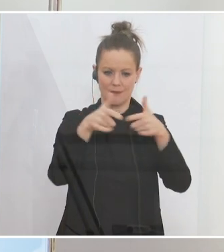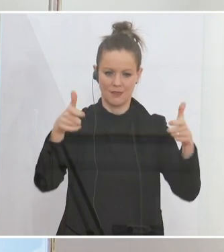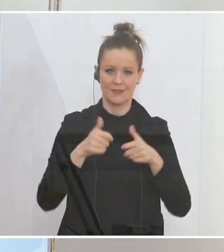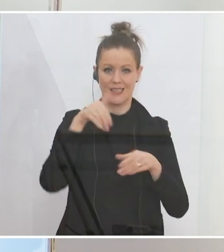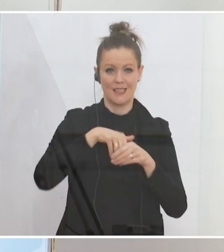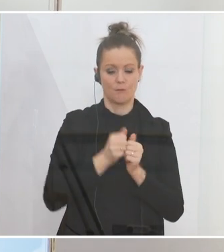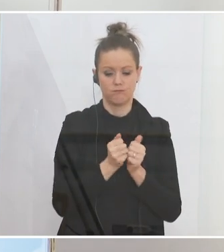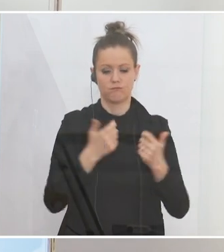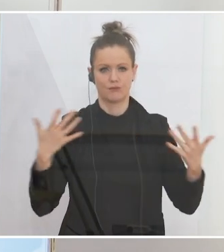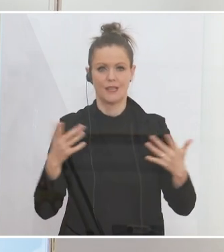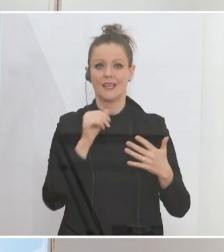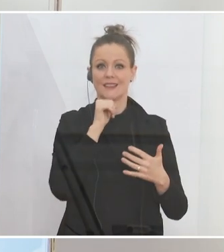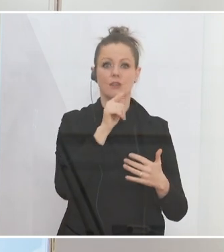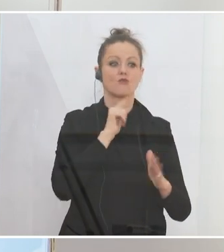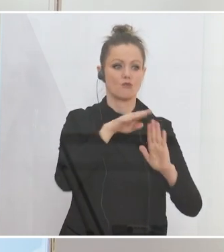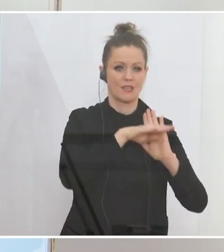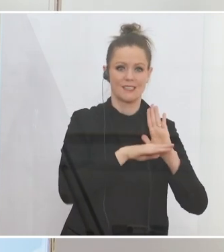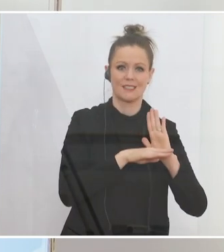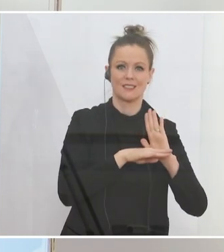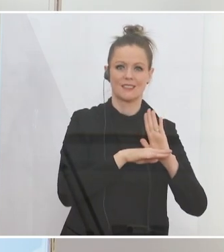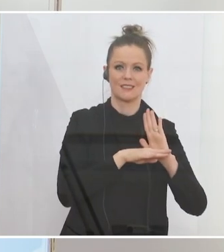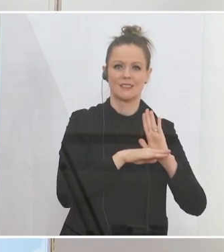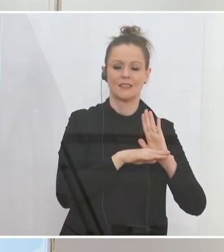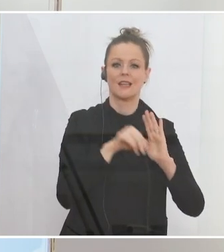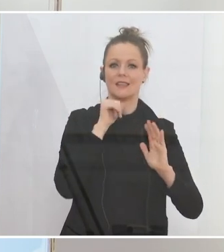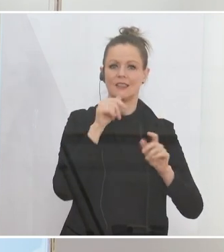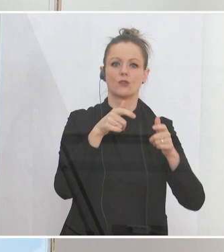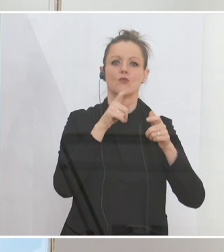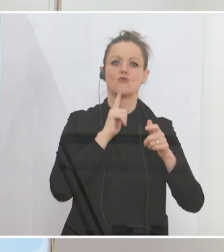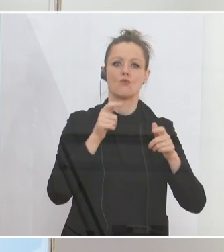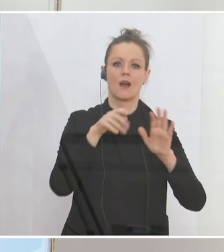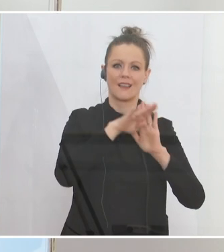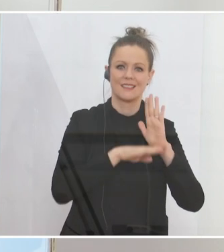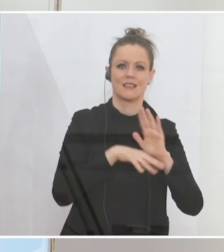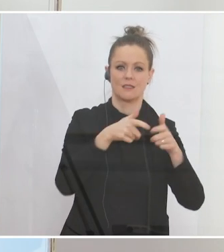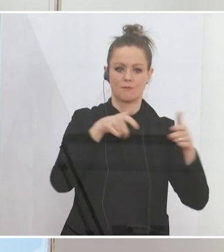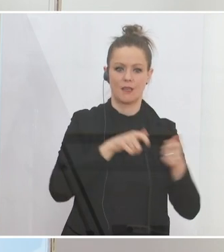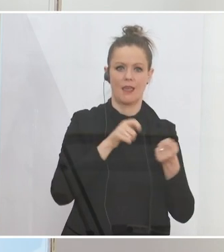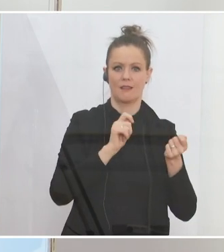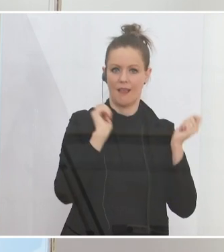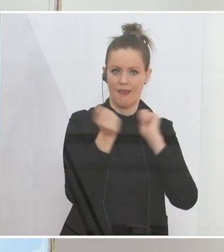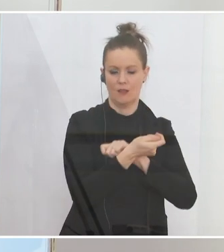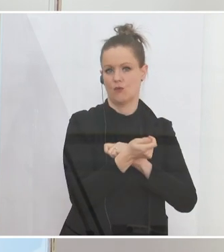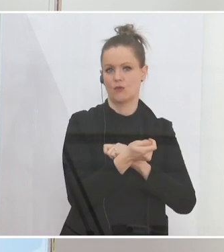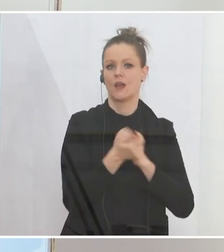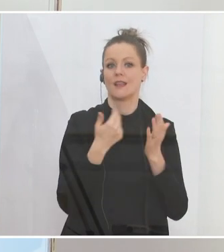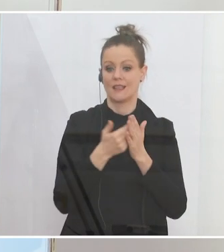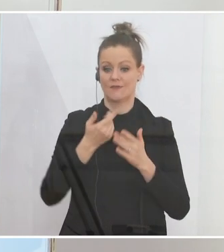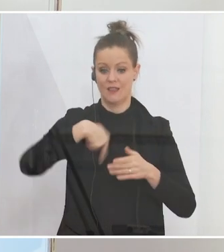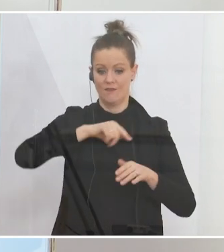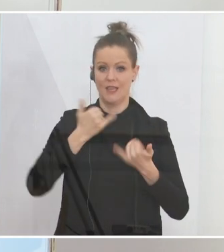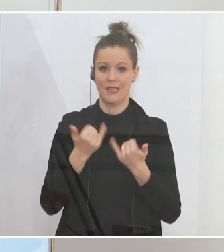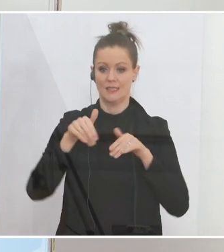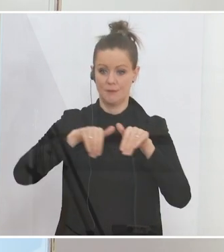besteht als aus einem Paket gegen die extreme Raserei. Das ist völlig klar. Deswegen arbeiten wir im Ministerium